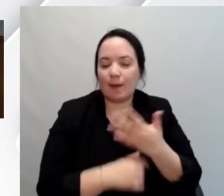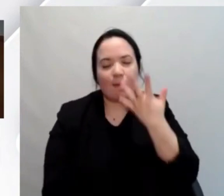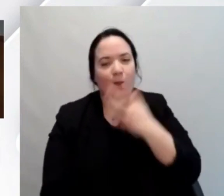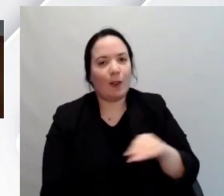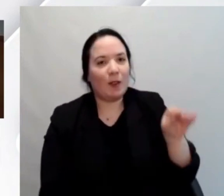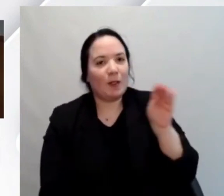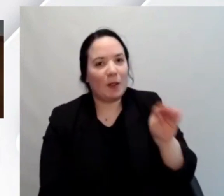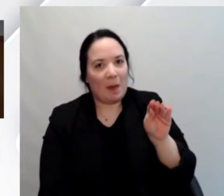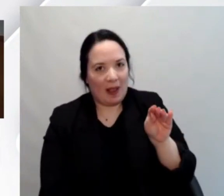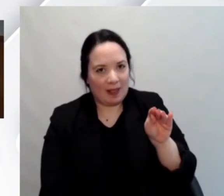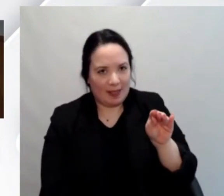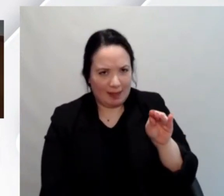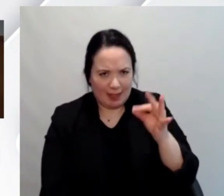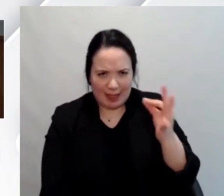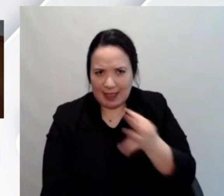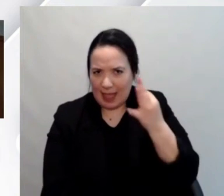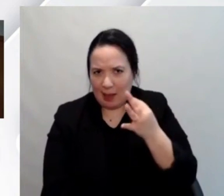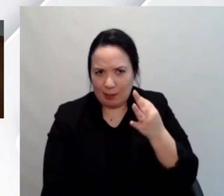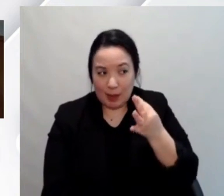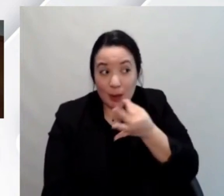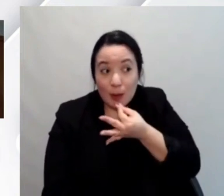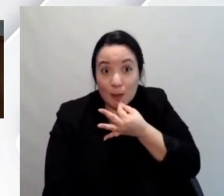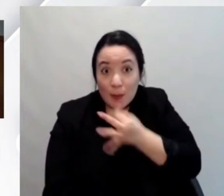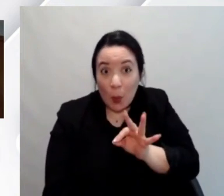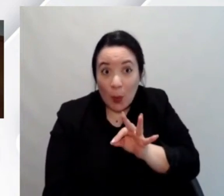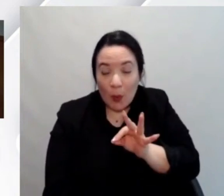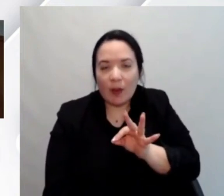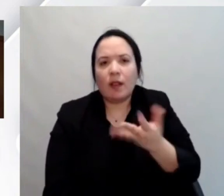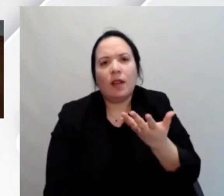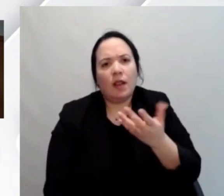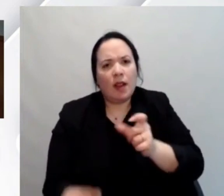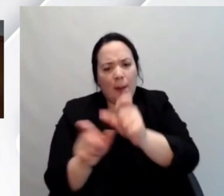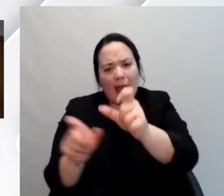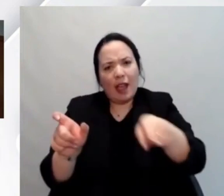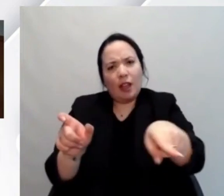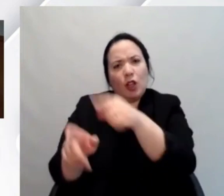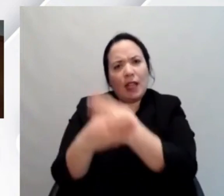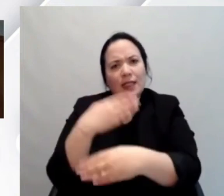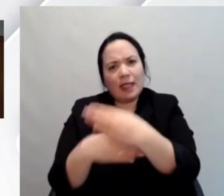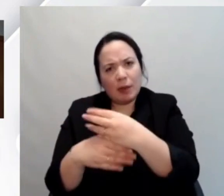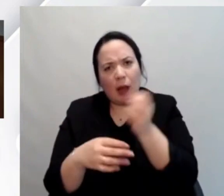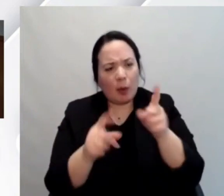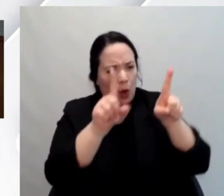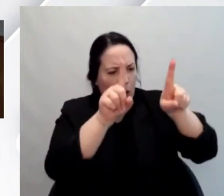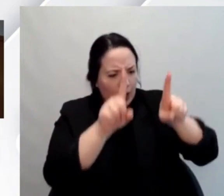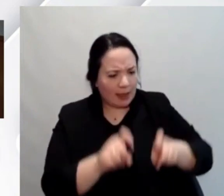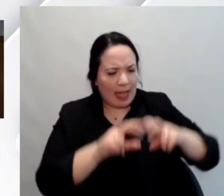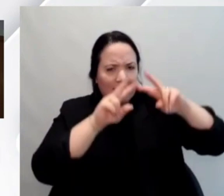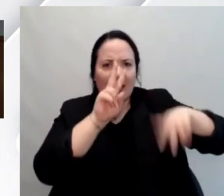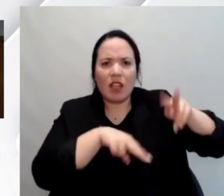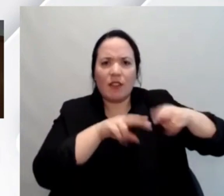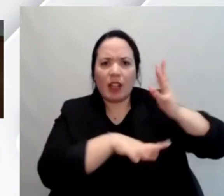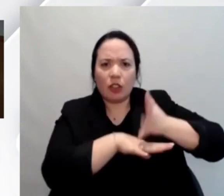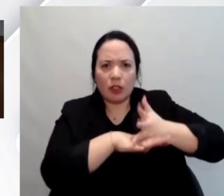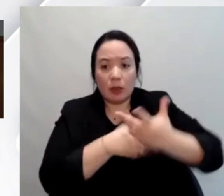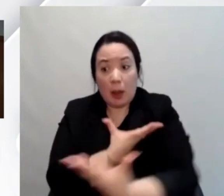che pongo è sempre del si può fare coinvolgere gli utenti con disabilità nelle verifiche di accessibilità si può fare?